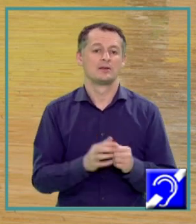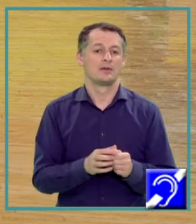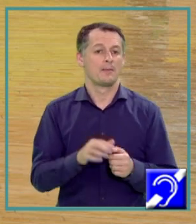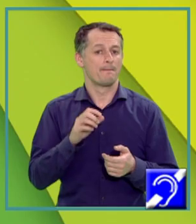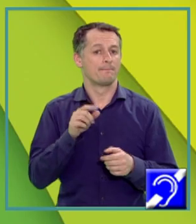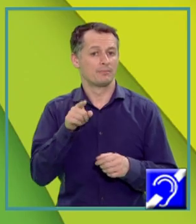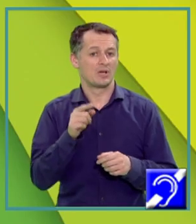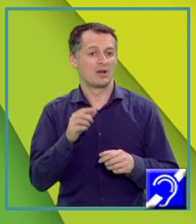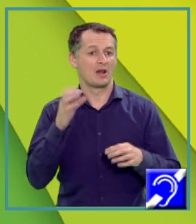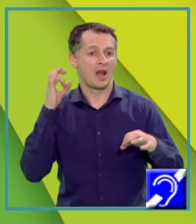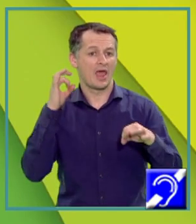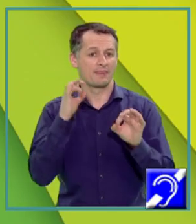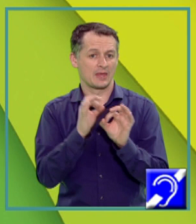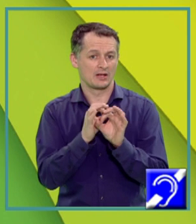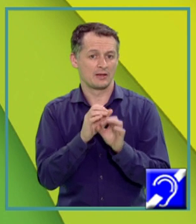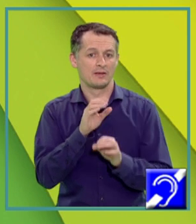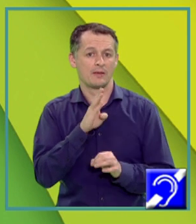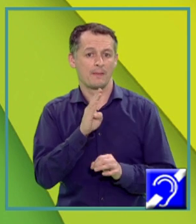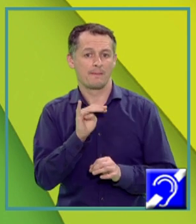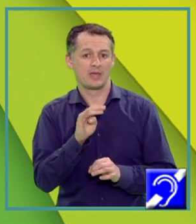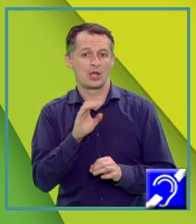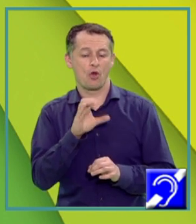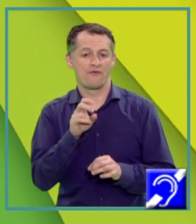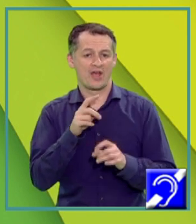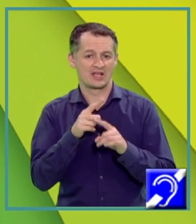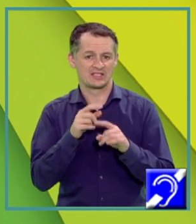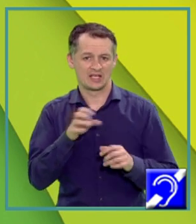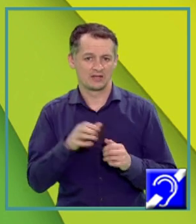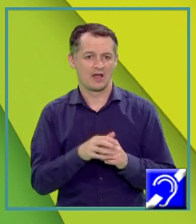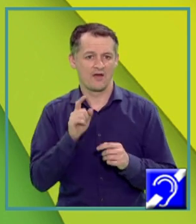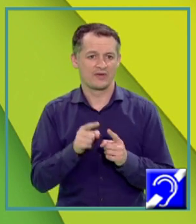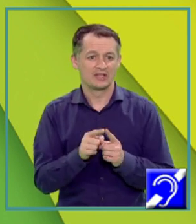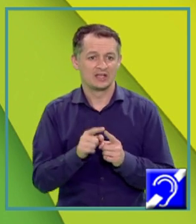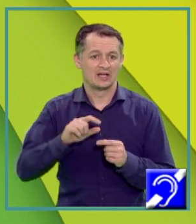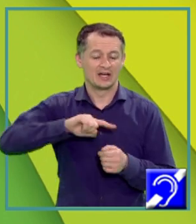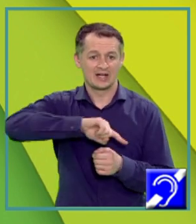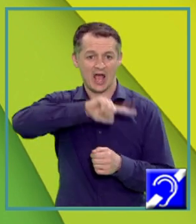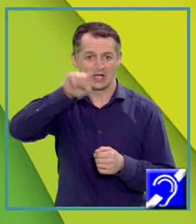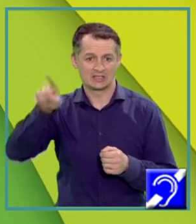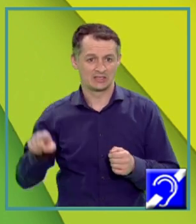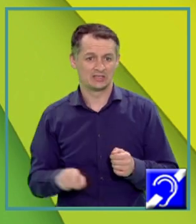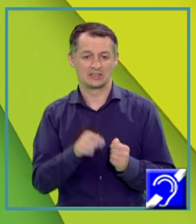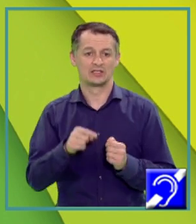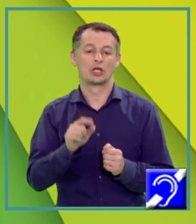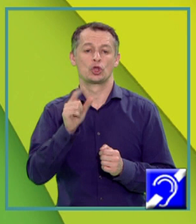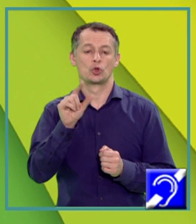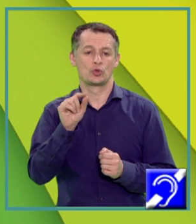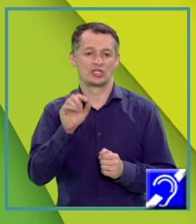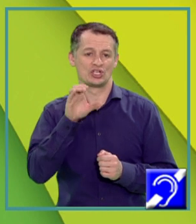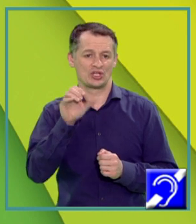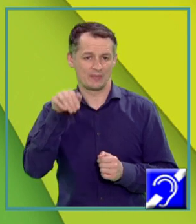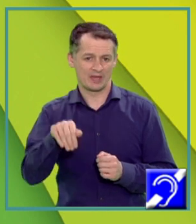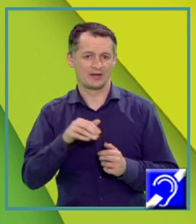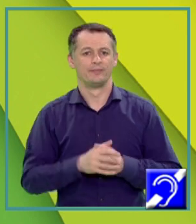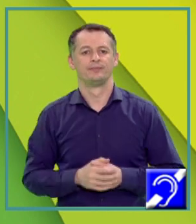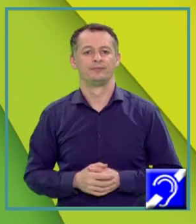biconvexe cu fețe identice Având raza de curbură R egal 20 de centimetri